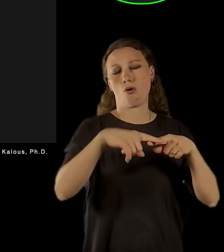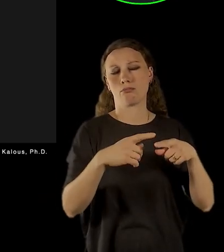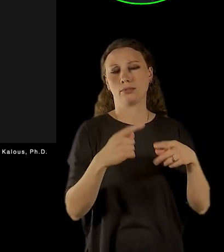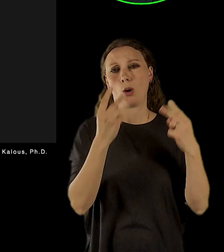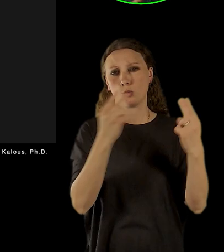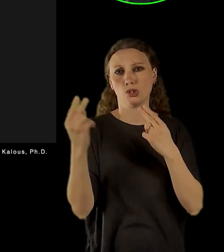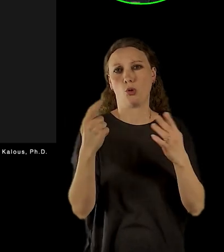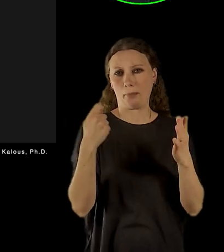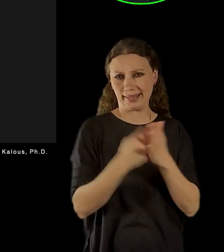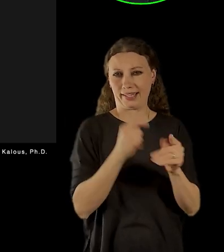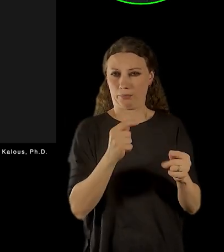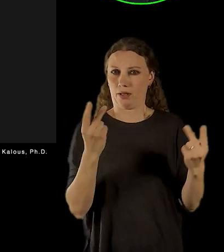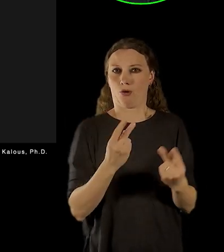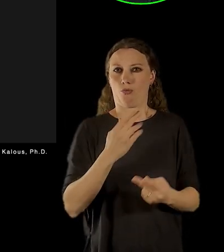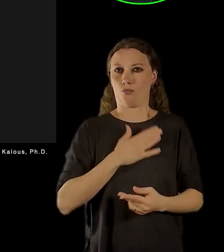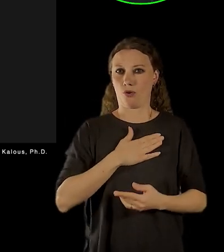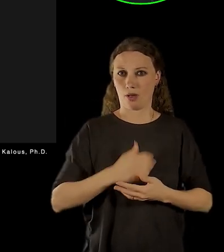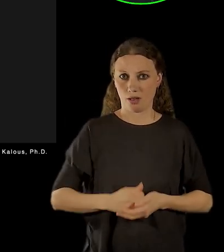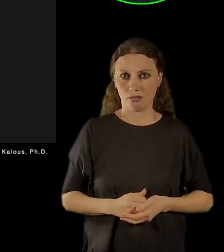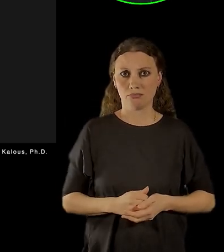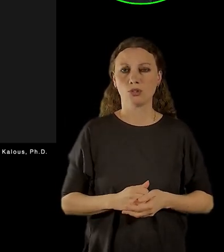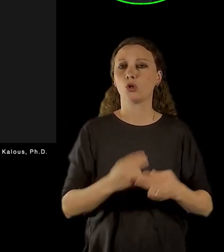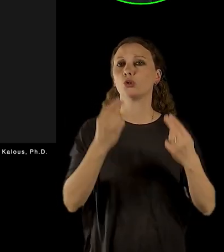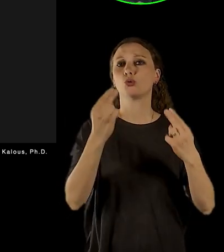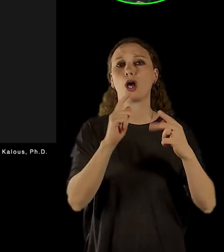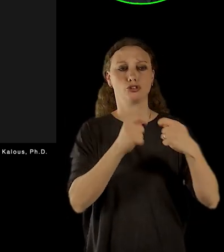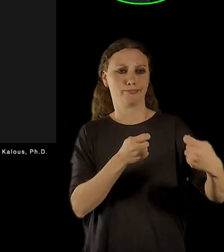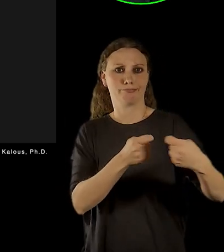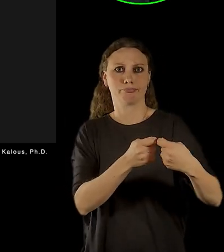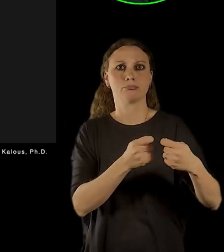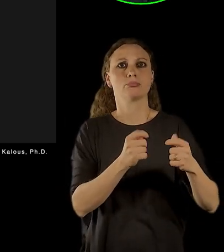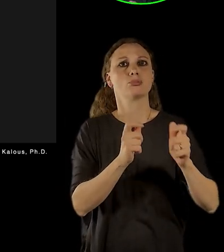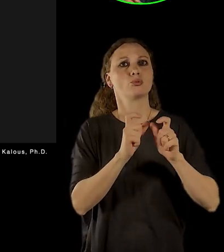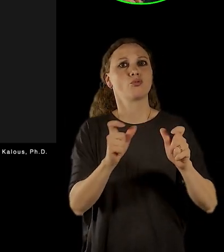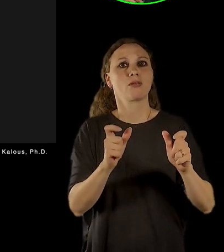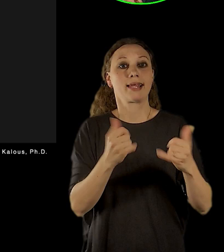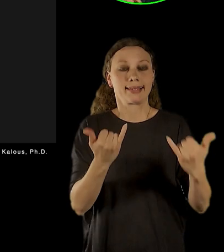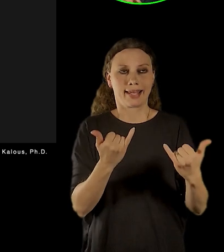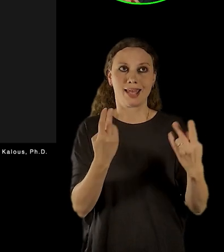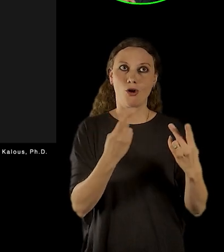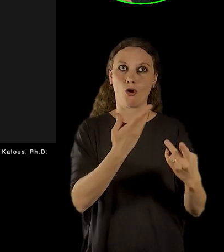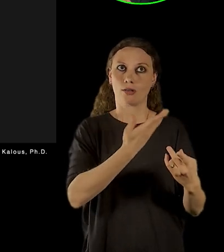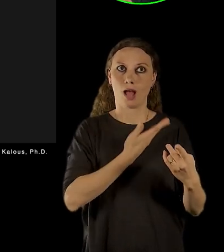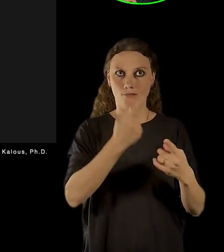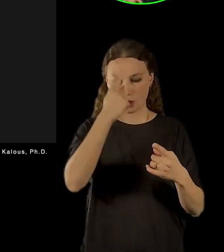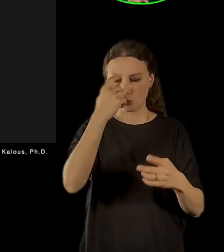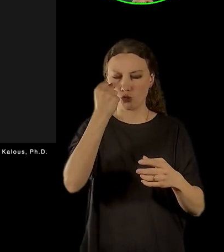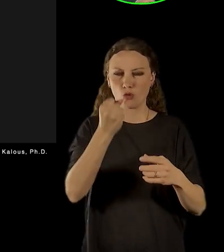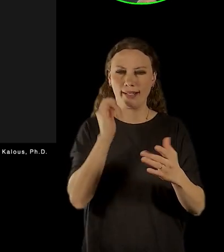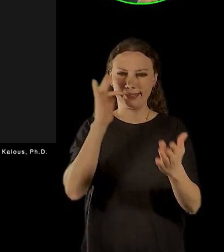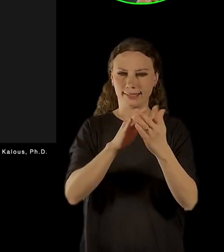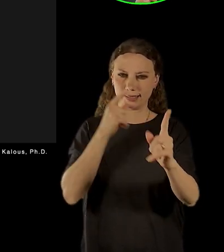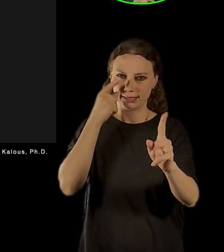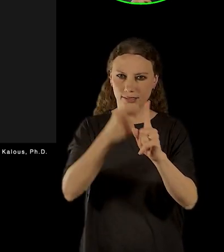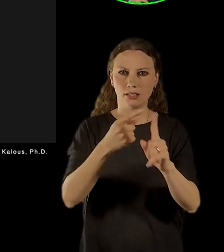současnou, ale hlavně pro tu budoucí činnost, protože tam je celá řada právě i těch velkých muzejních a paměťových